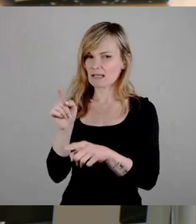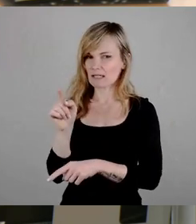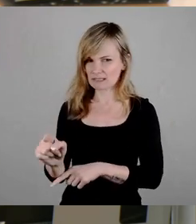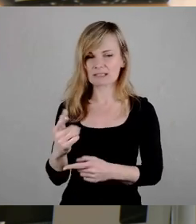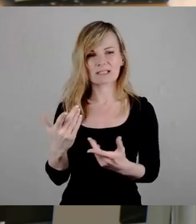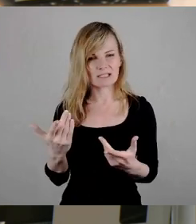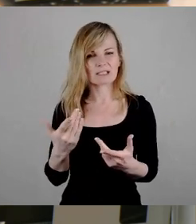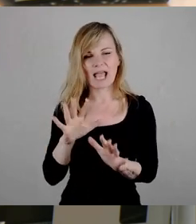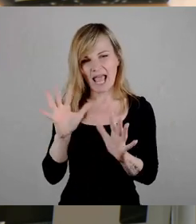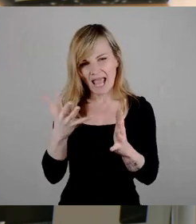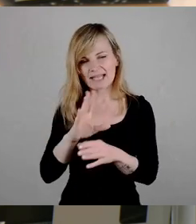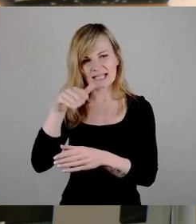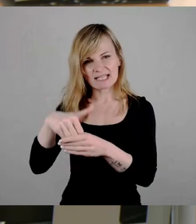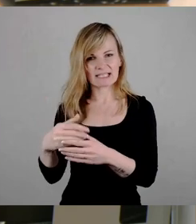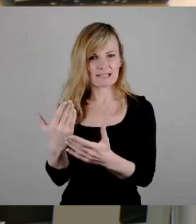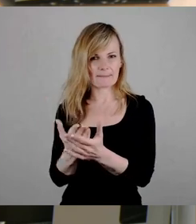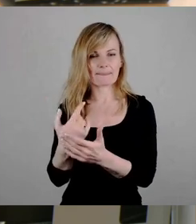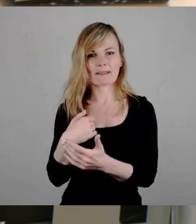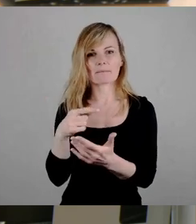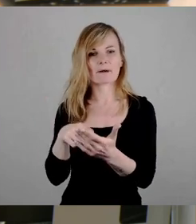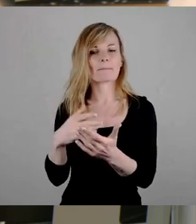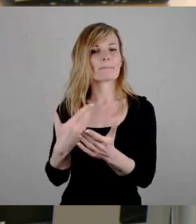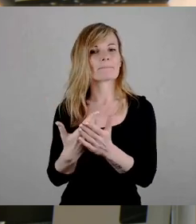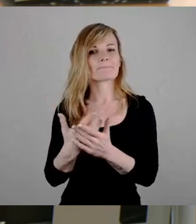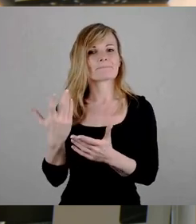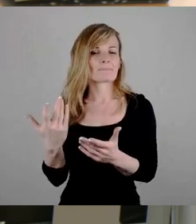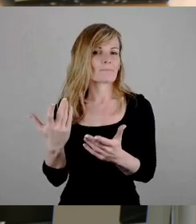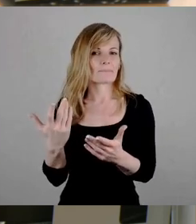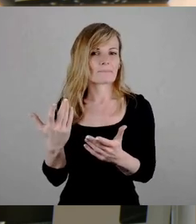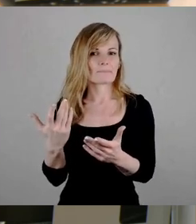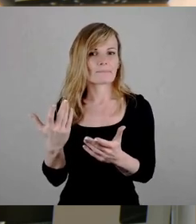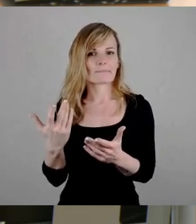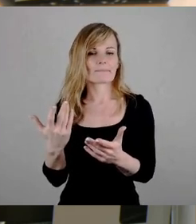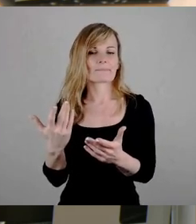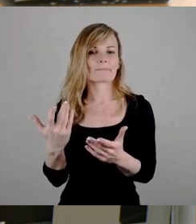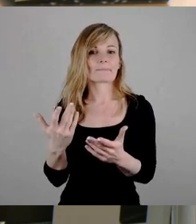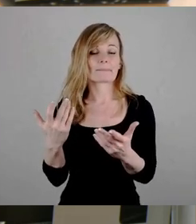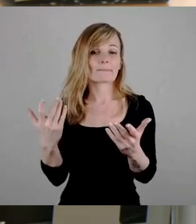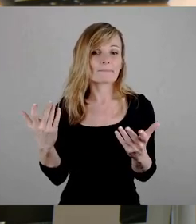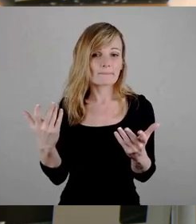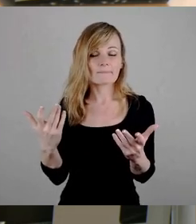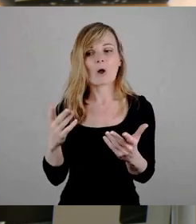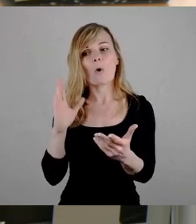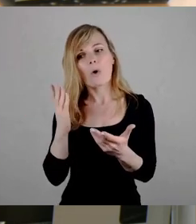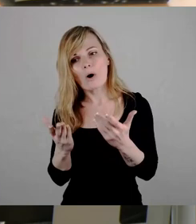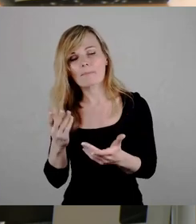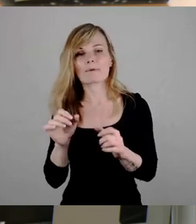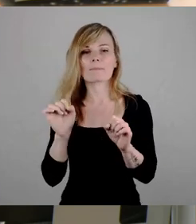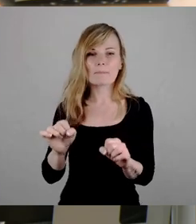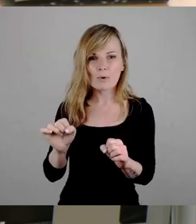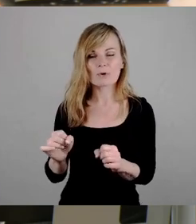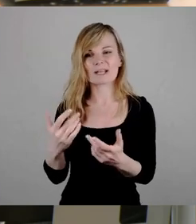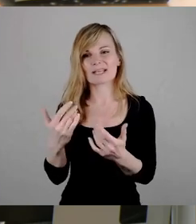Ähnliches drin, aber da haben wir halt hineinverhandelt, dass überhaupt eine energiewirtschaftliche Nutzung weiterhin